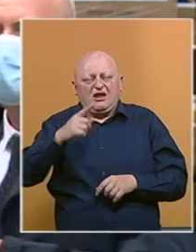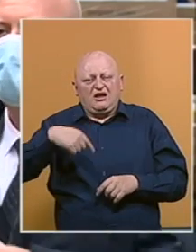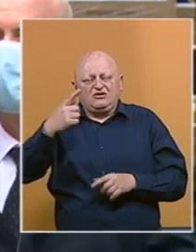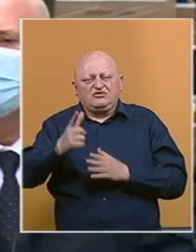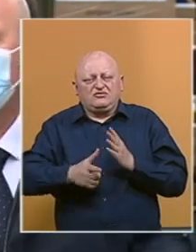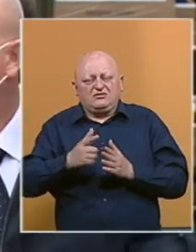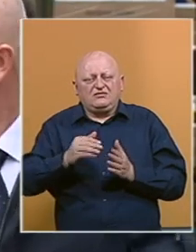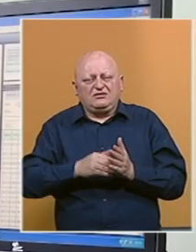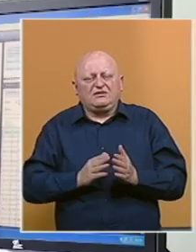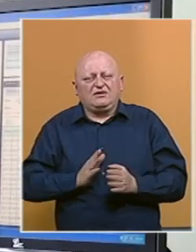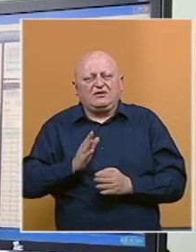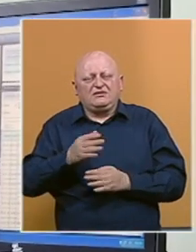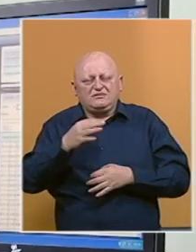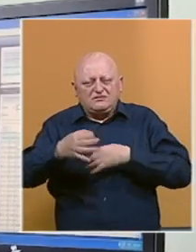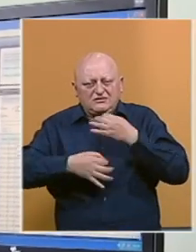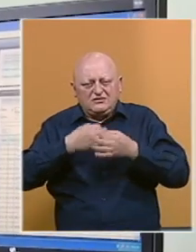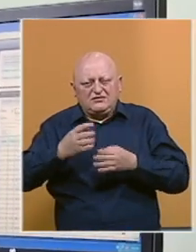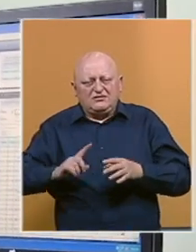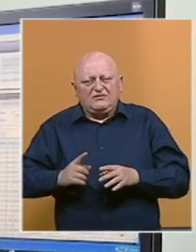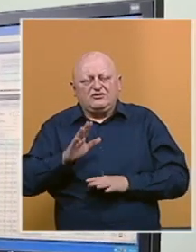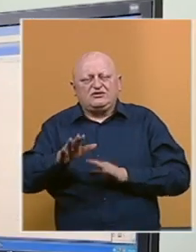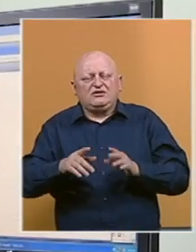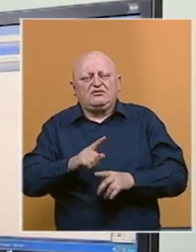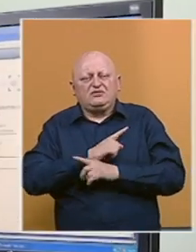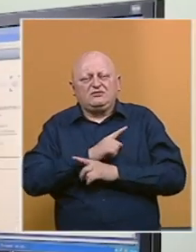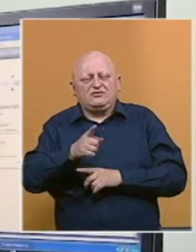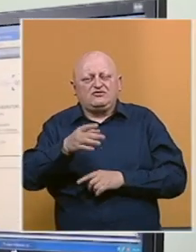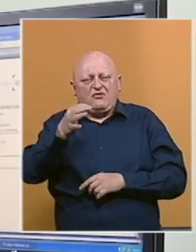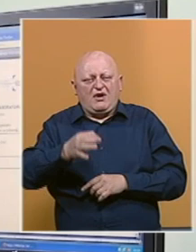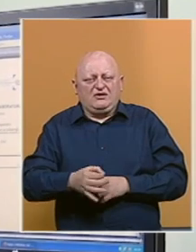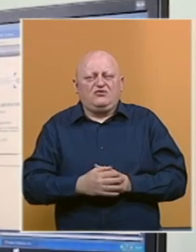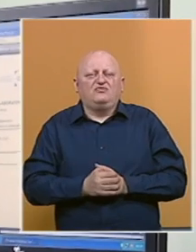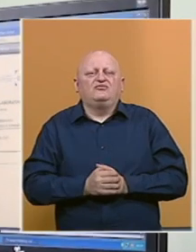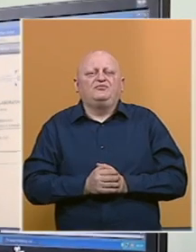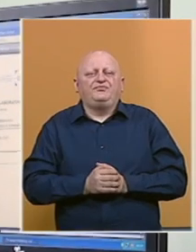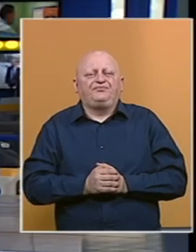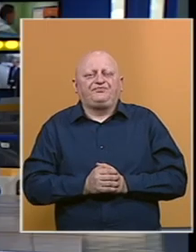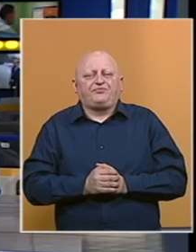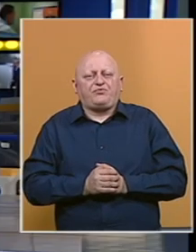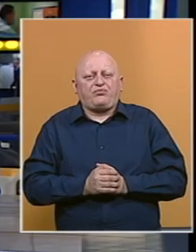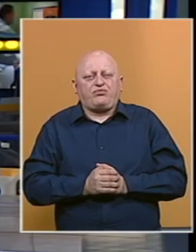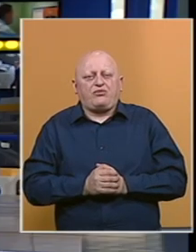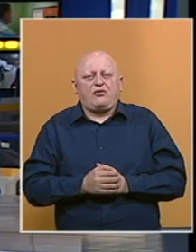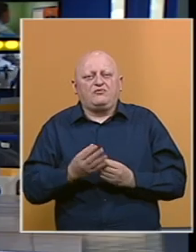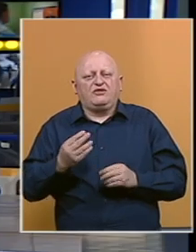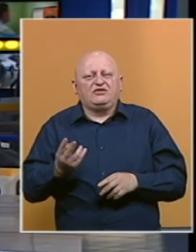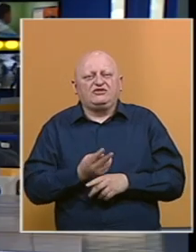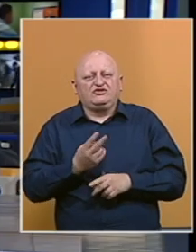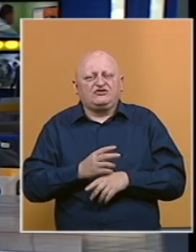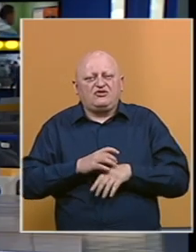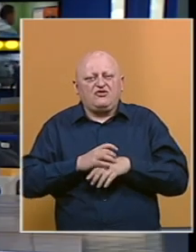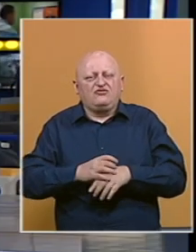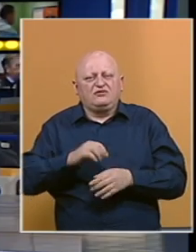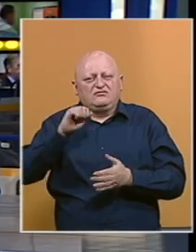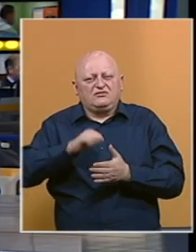periodu trebalo pristupiti analizi visoke stope smrtnosti u ovom kantonu. I dok mnoge zemlje